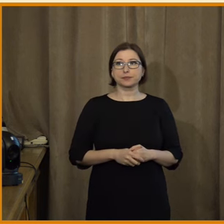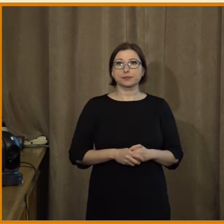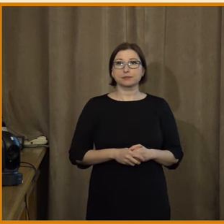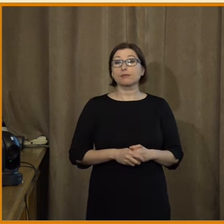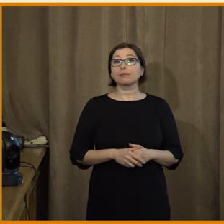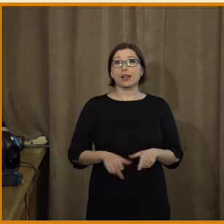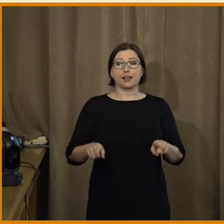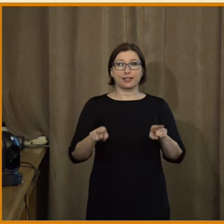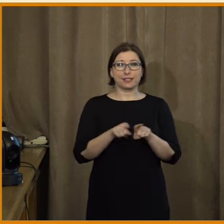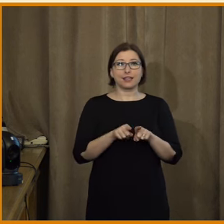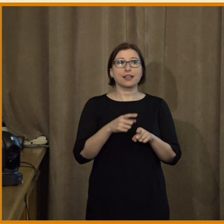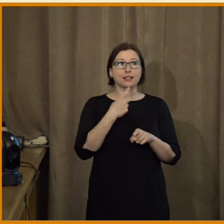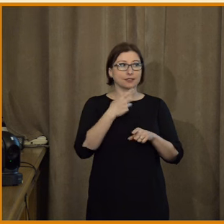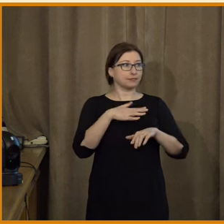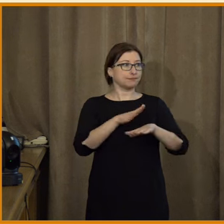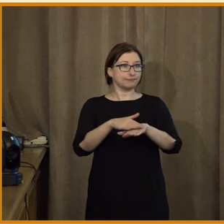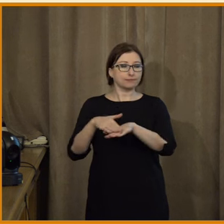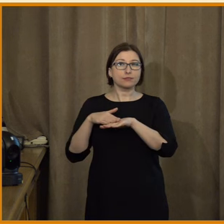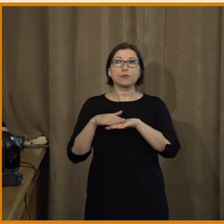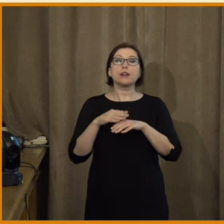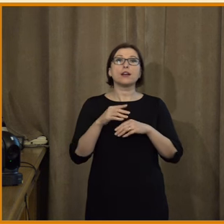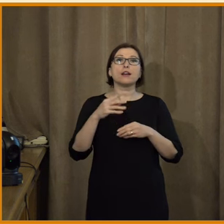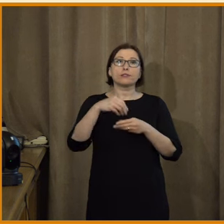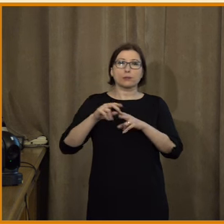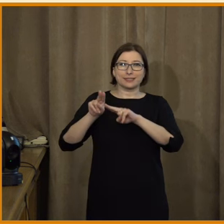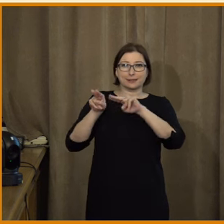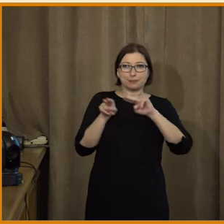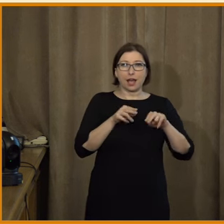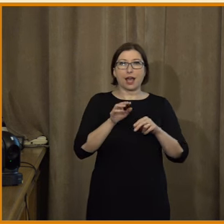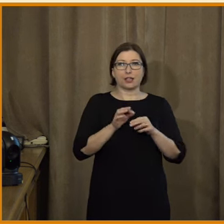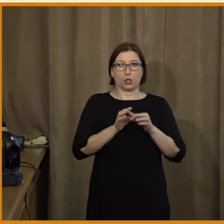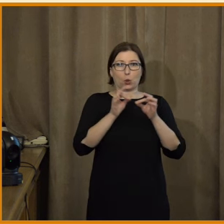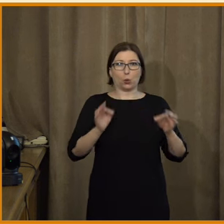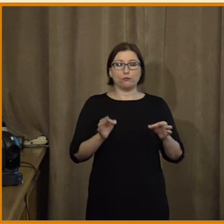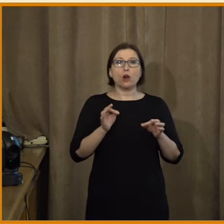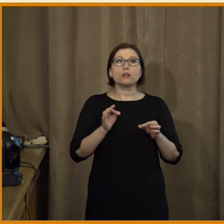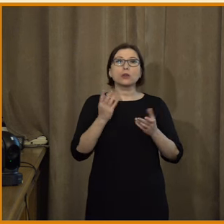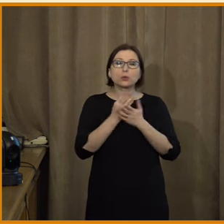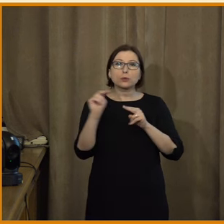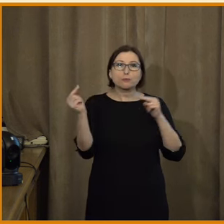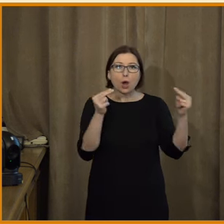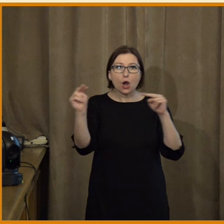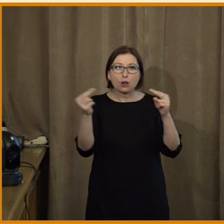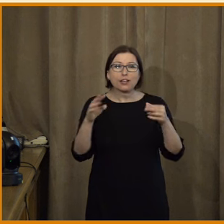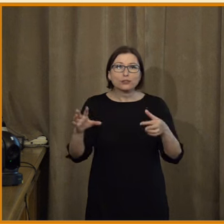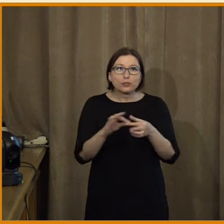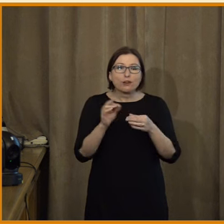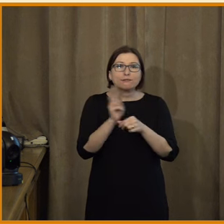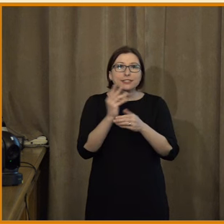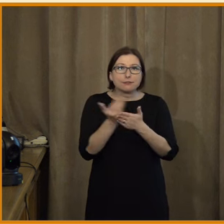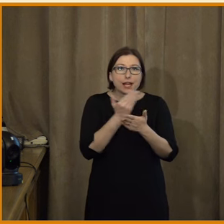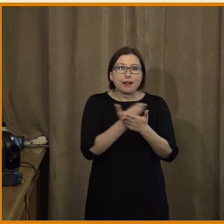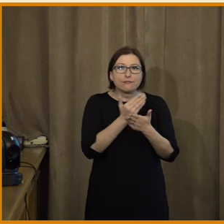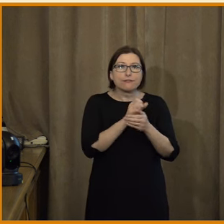A já bych se teď vrátila k tomu, co jsem jakoby říkala na začátku, jak teda tady ty perspektivy vlastně nějakým způsobem komunikují s tou